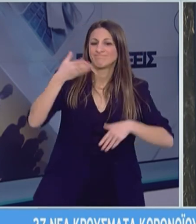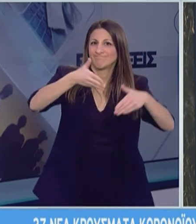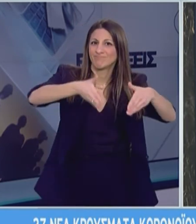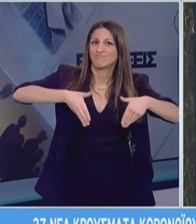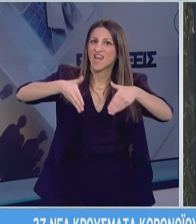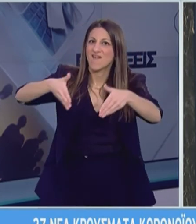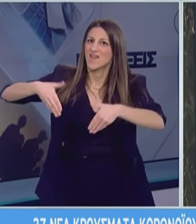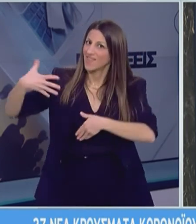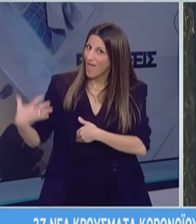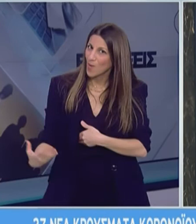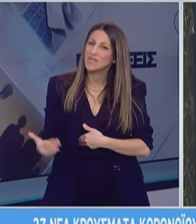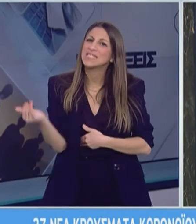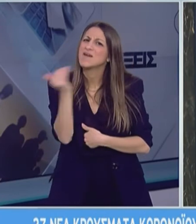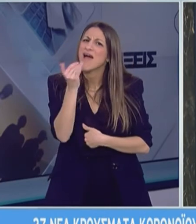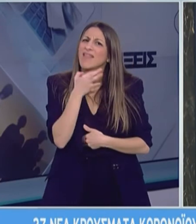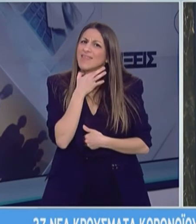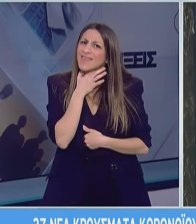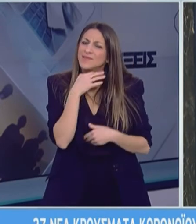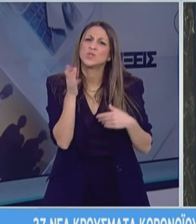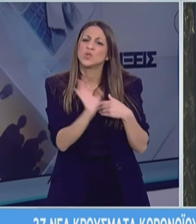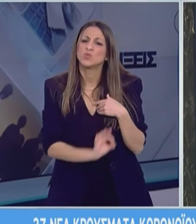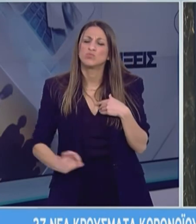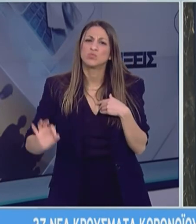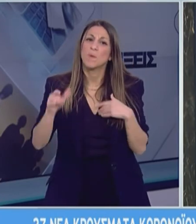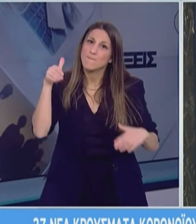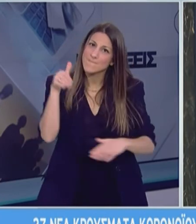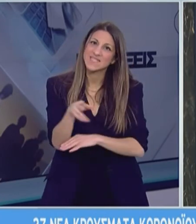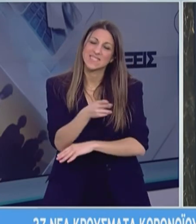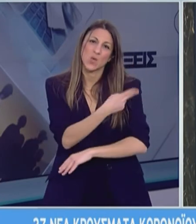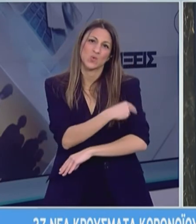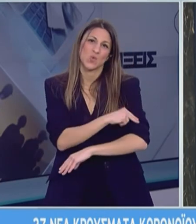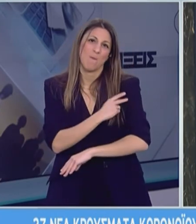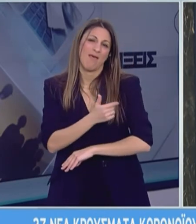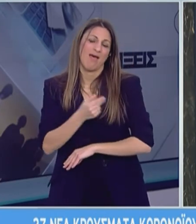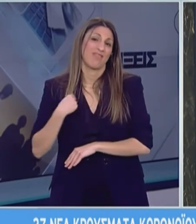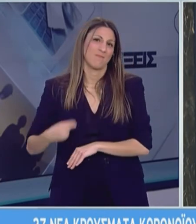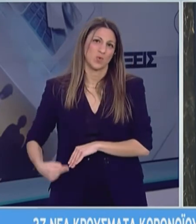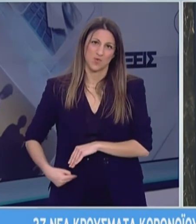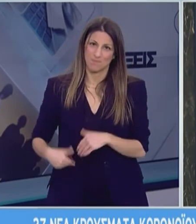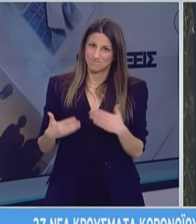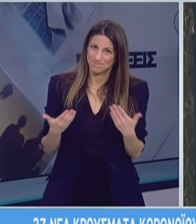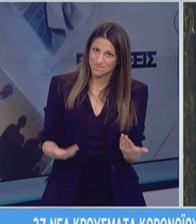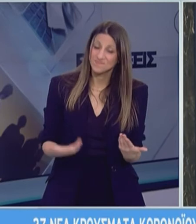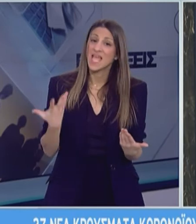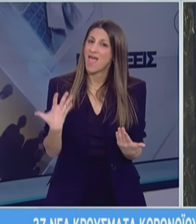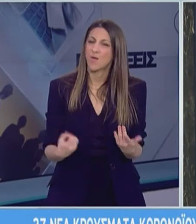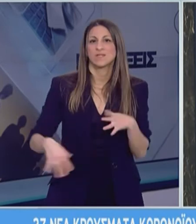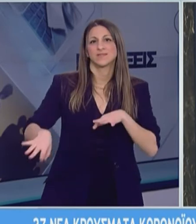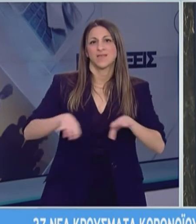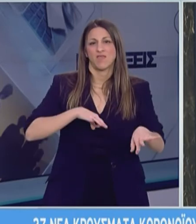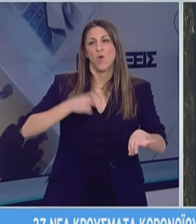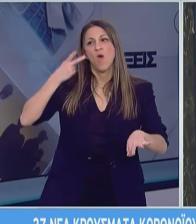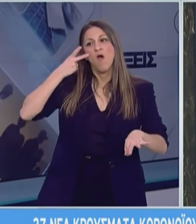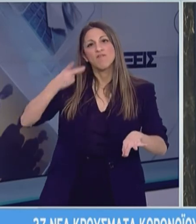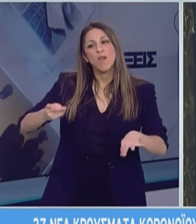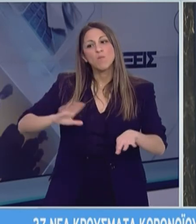εντατικής θεραπείας νέες κλίνες στο δημόσιο εθνικό σύστημα υγείας. Υπάρχει ένα σχεδιασμός ανάλογα με την εξέλιξη